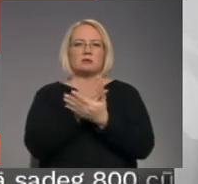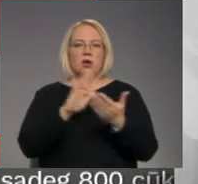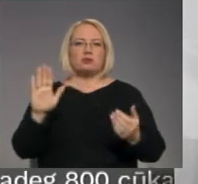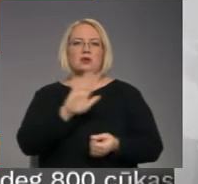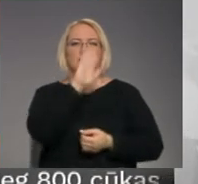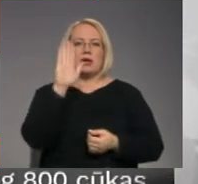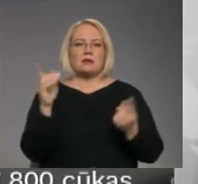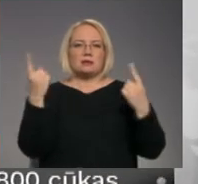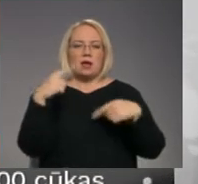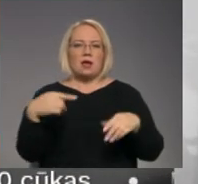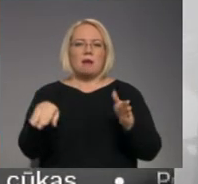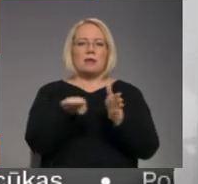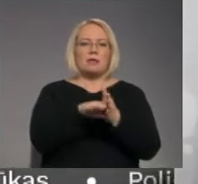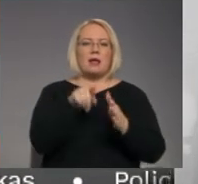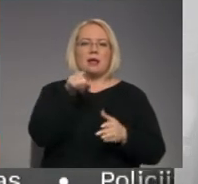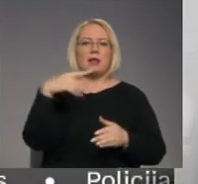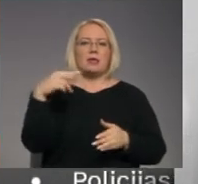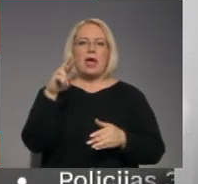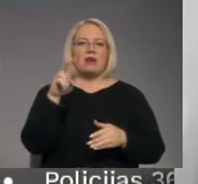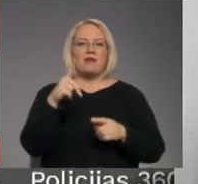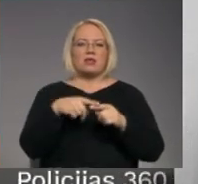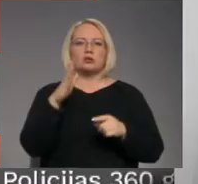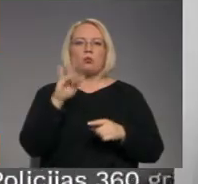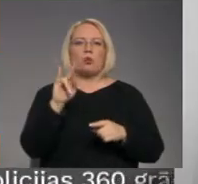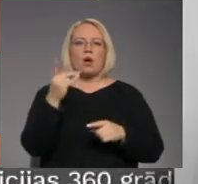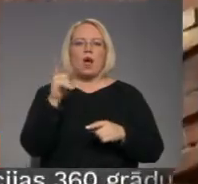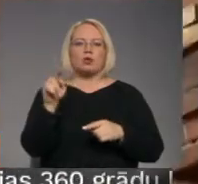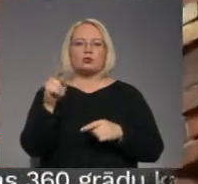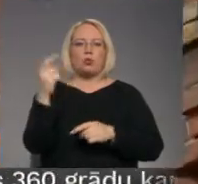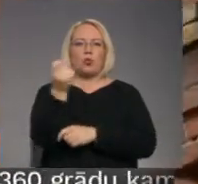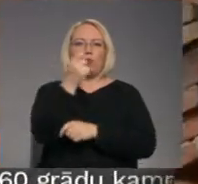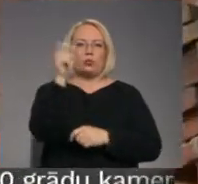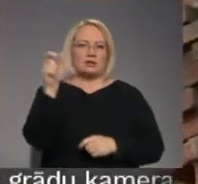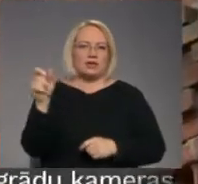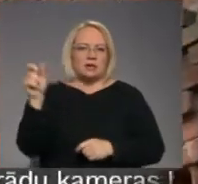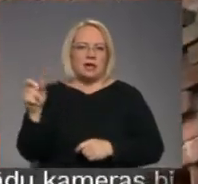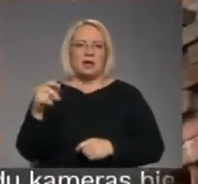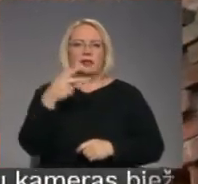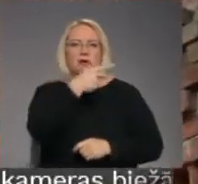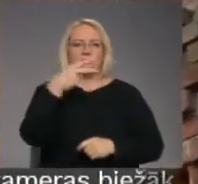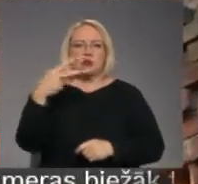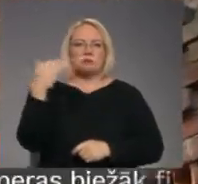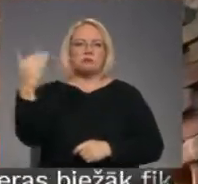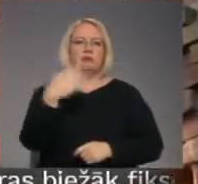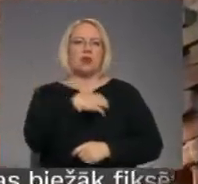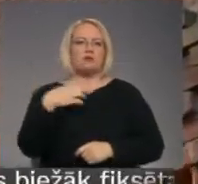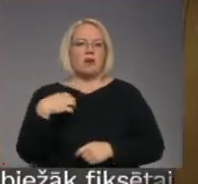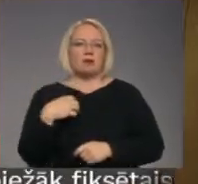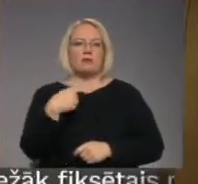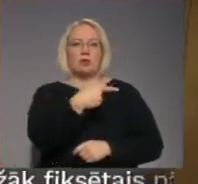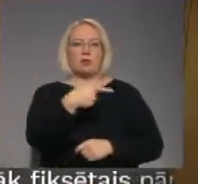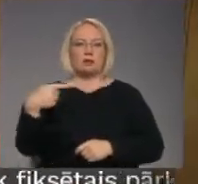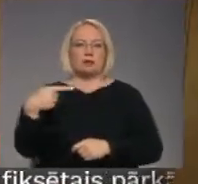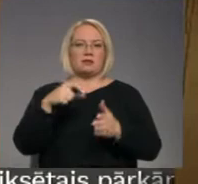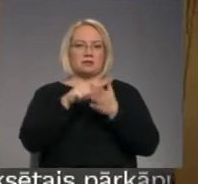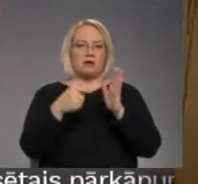dienu, piedalījās arī tērvecs un bukājuši brīvkātīgi augunsēsēji. Divstāvu ēka ir pašvaldības īpašums, kurā viens no pirmā